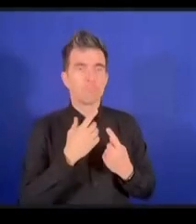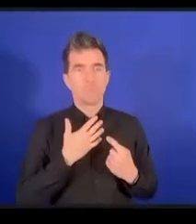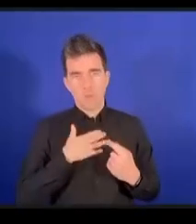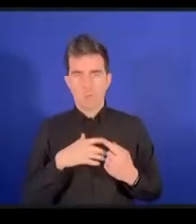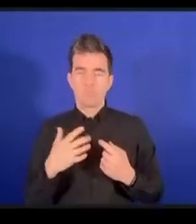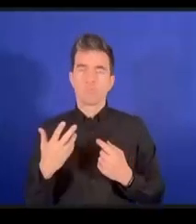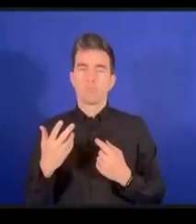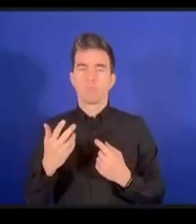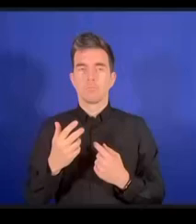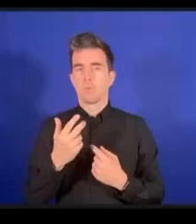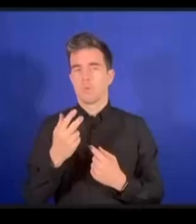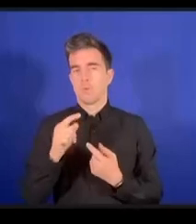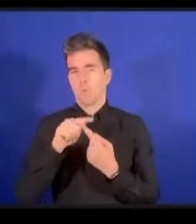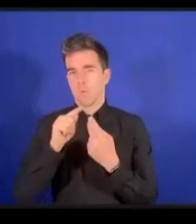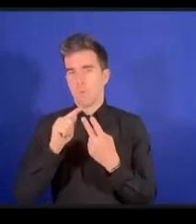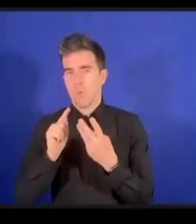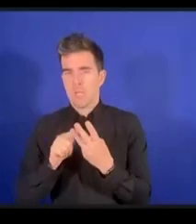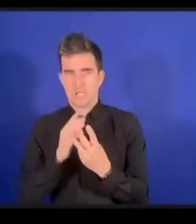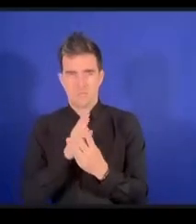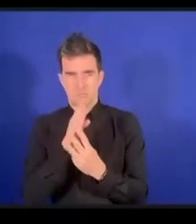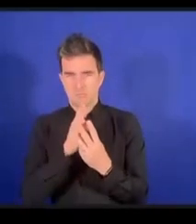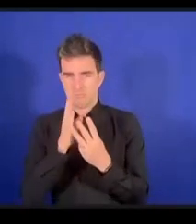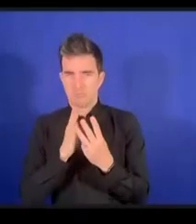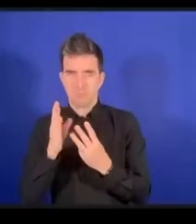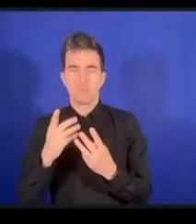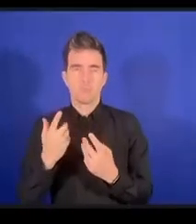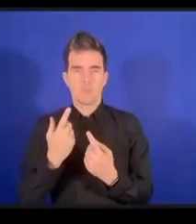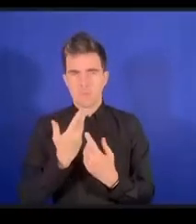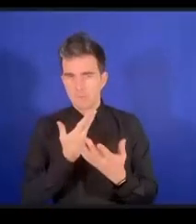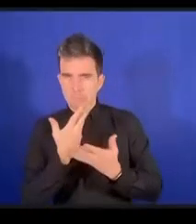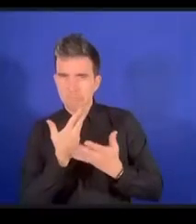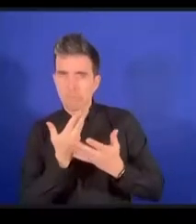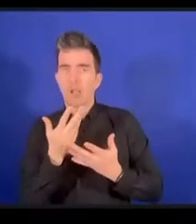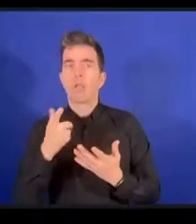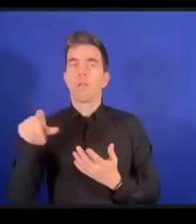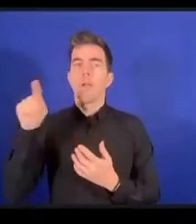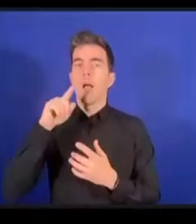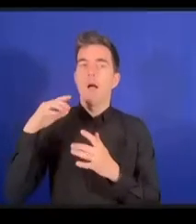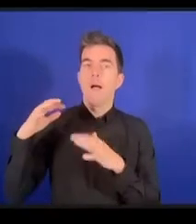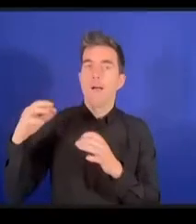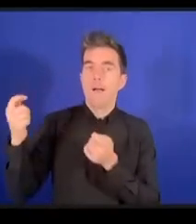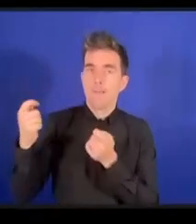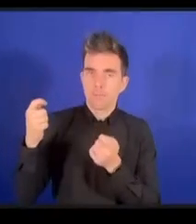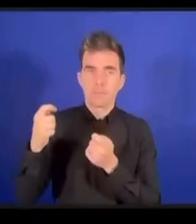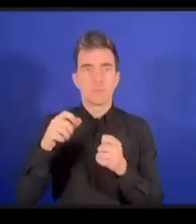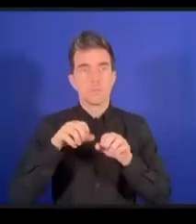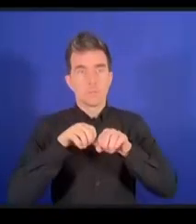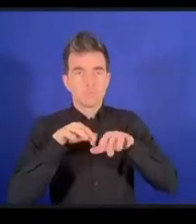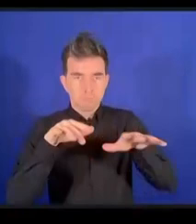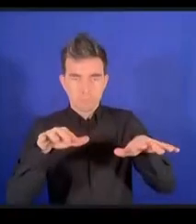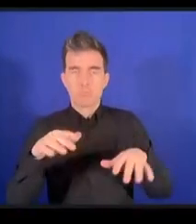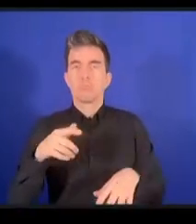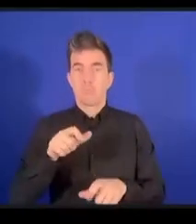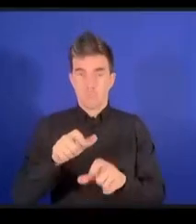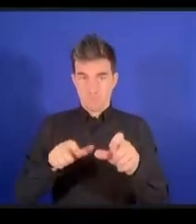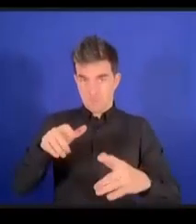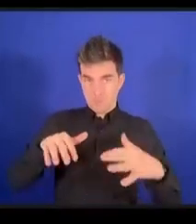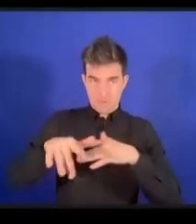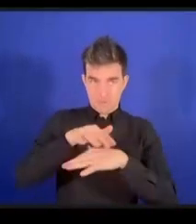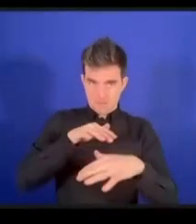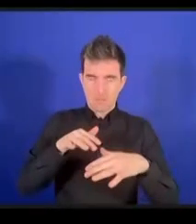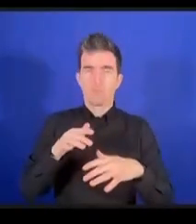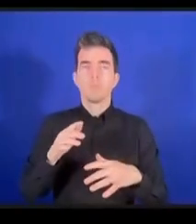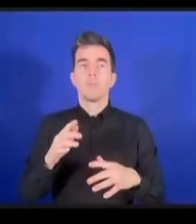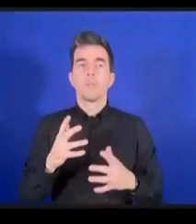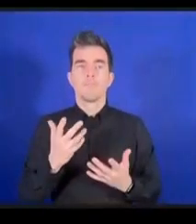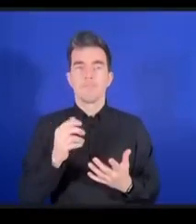entre des gouvernements le secteur privé et la société civile sans inclure les